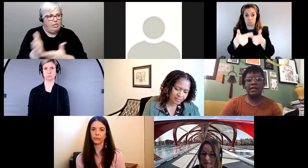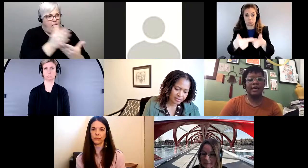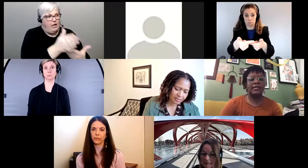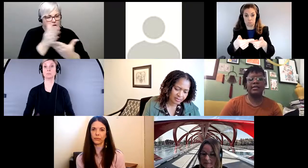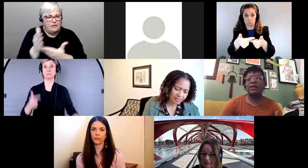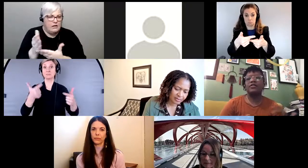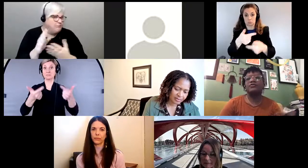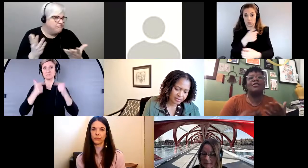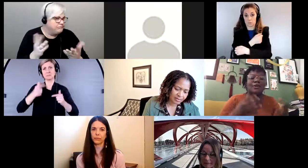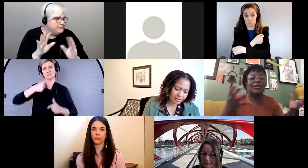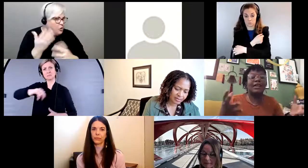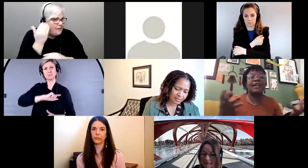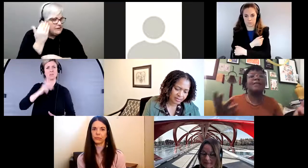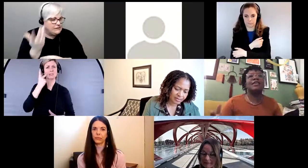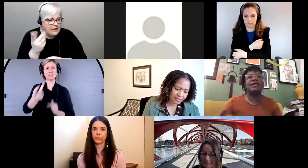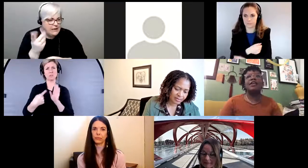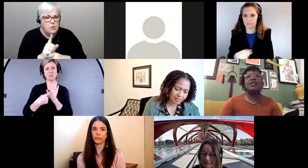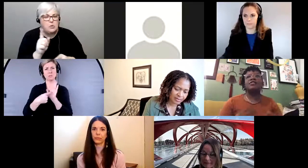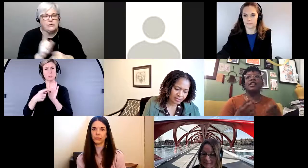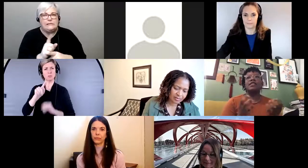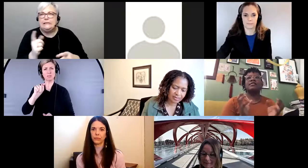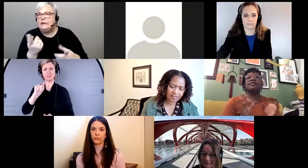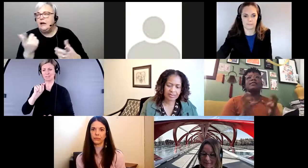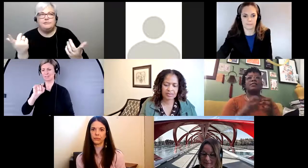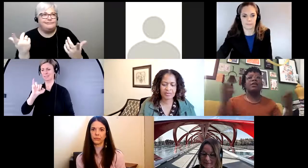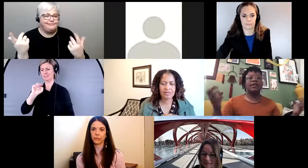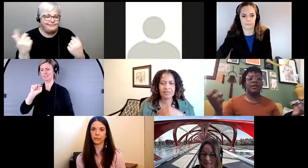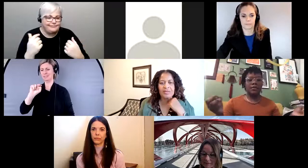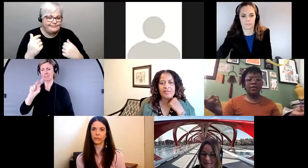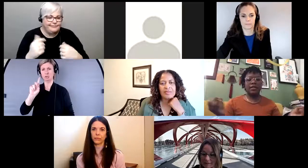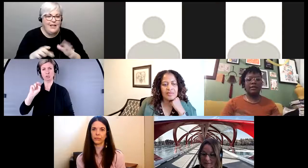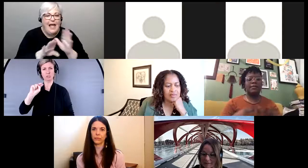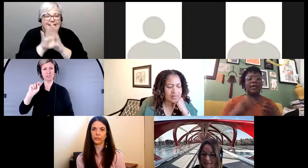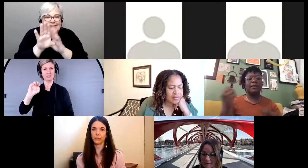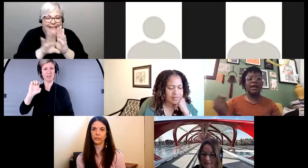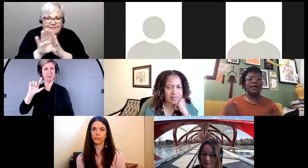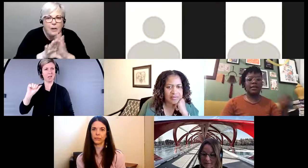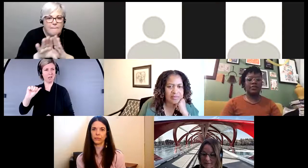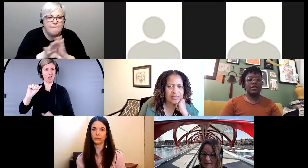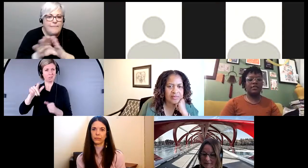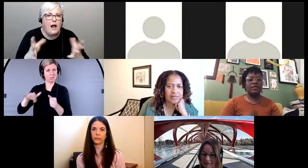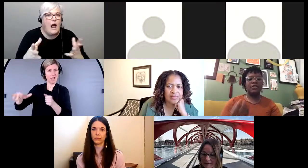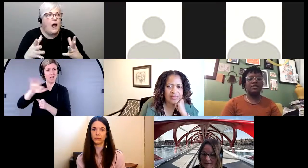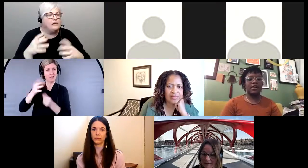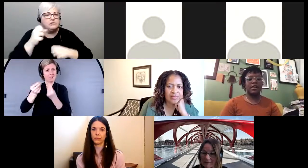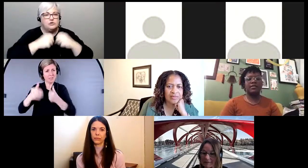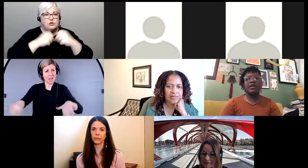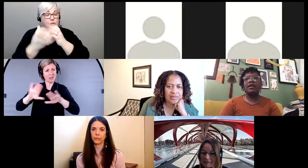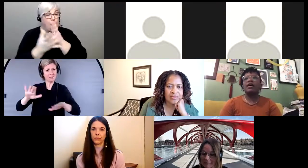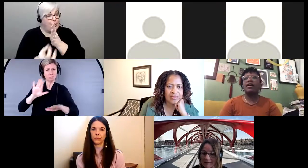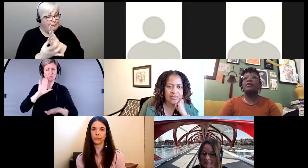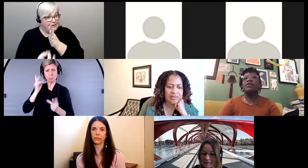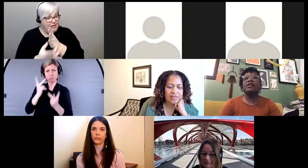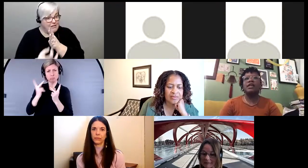le développement de la gentrification ou les développements de structures pétrolières dans les